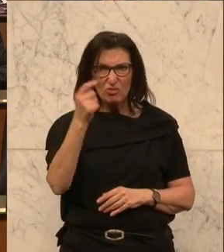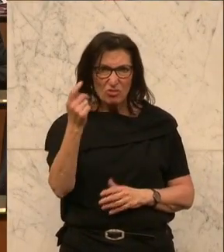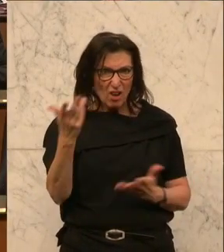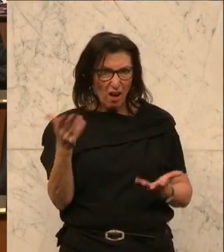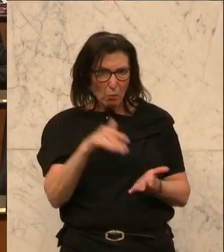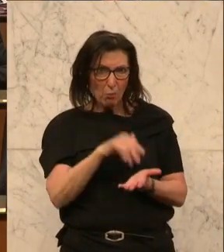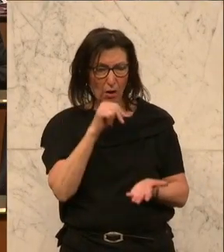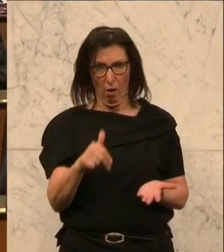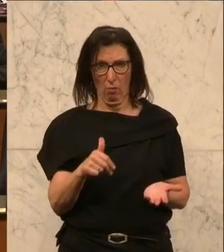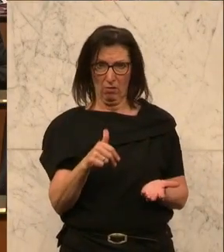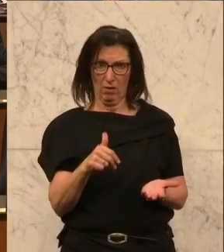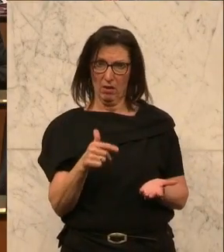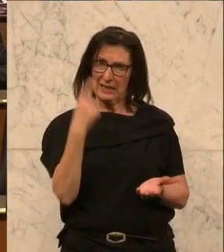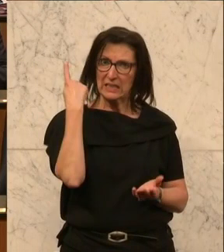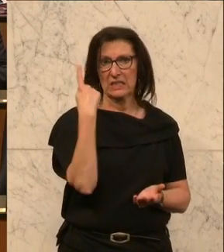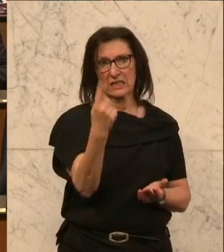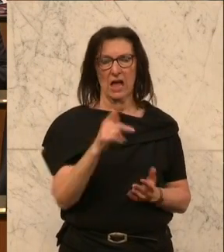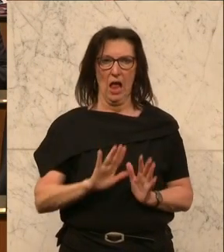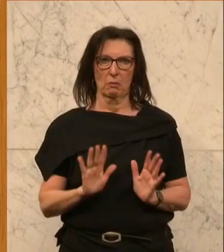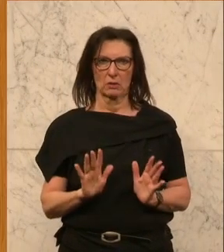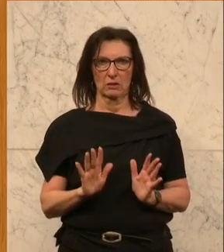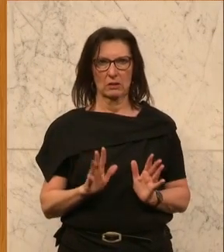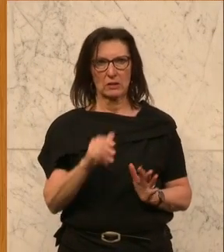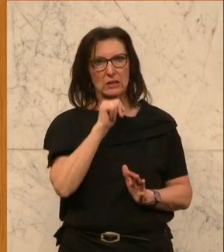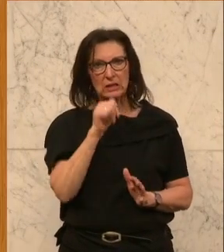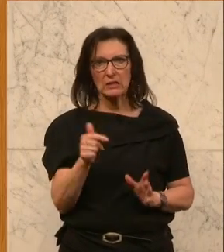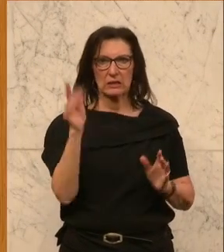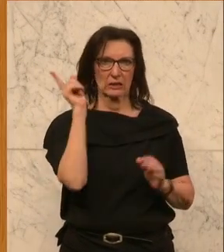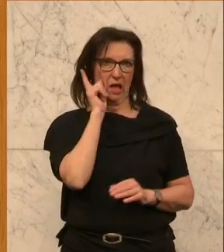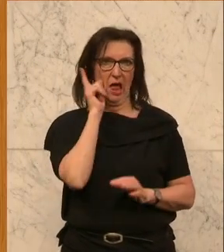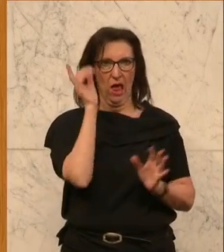Verkehrssicherheit zu erhöhen und um schlimme Unfälle zu verhindern.